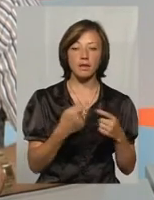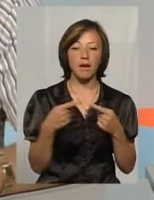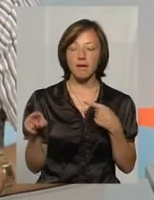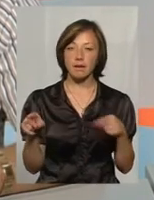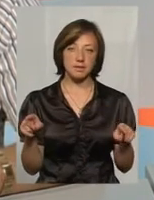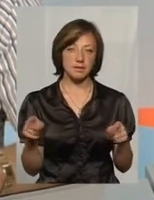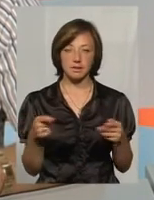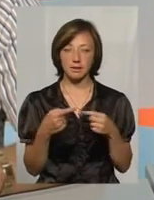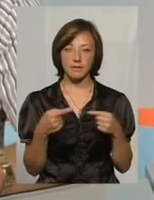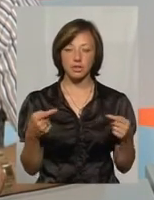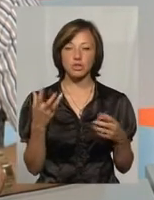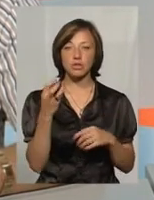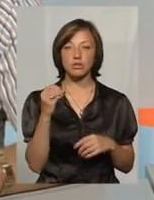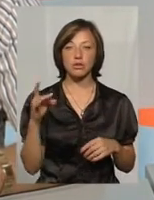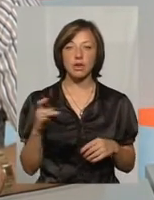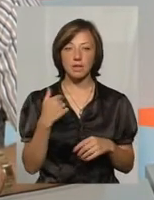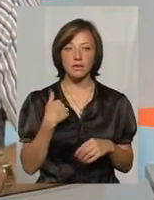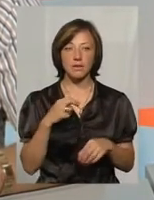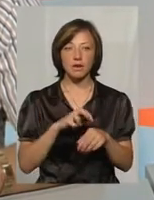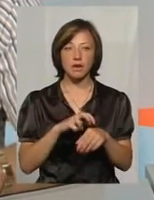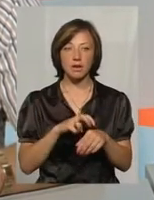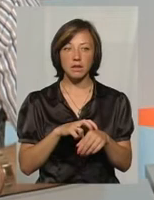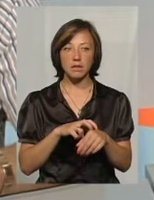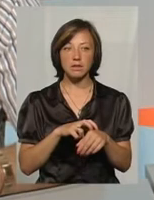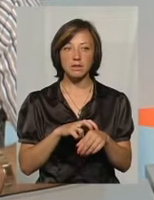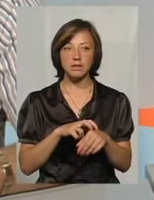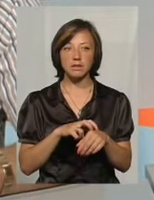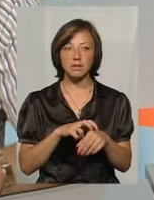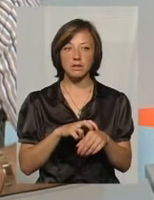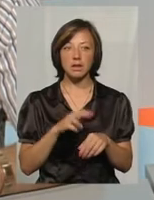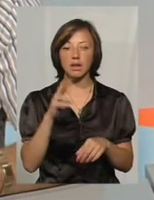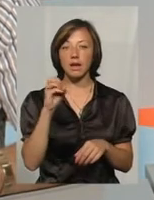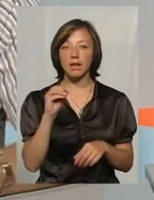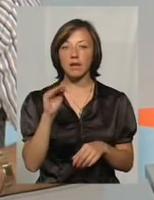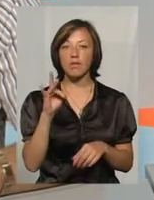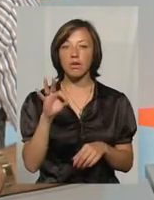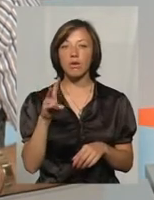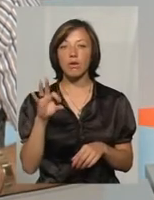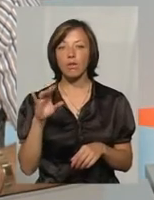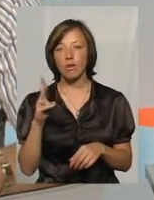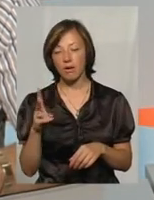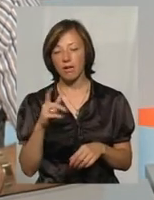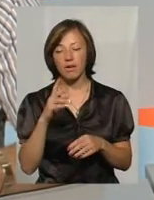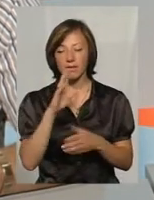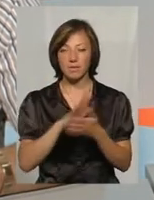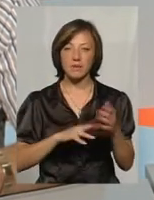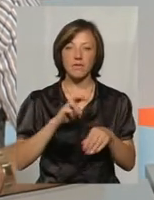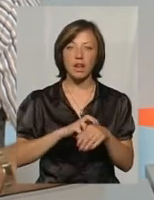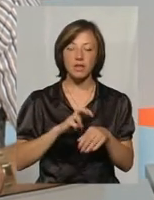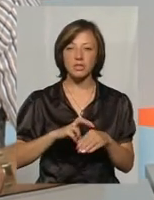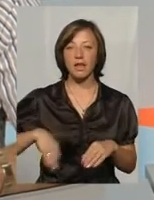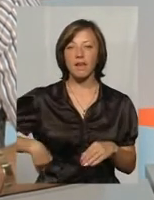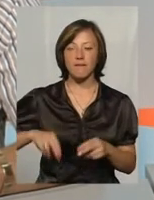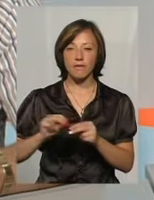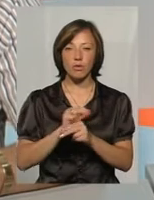тому, ще раз, як нефролог, який встречається з пациентами в начале пути їх нефропатії, призываю вас к тому,